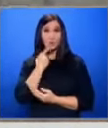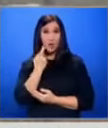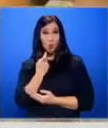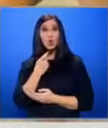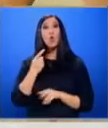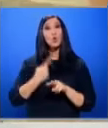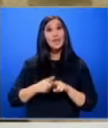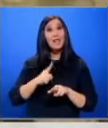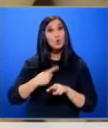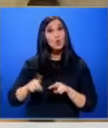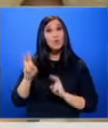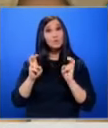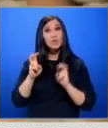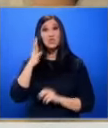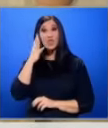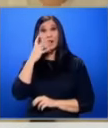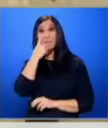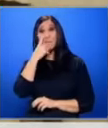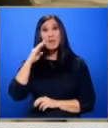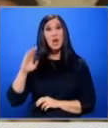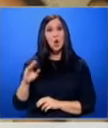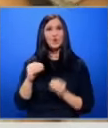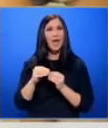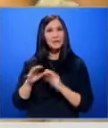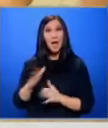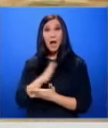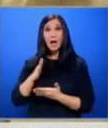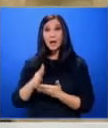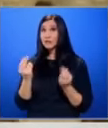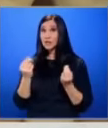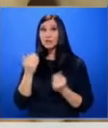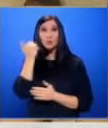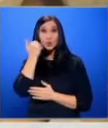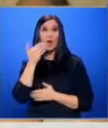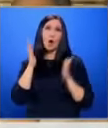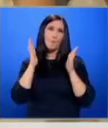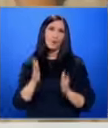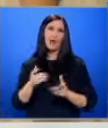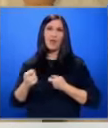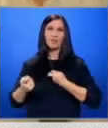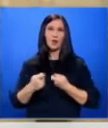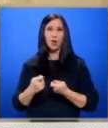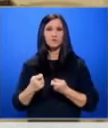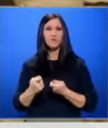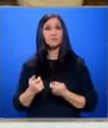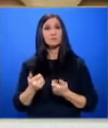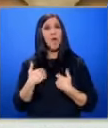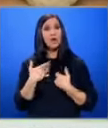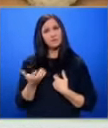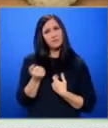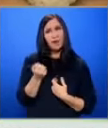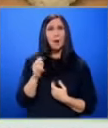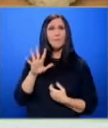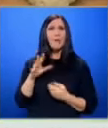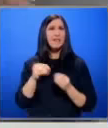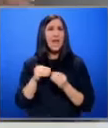Йорданов произвежда 4 милиона яйца, но крайната цена за потребителя определят търговците Сега съм взимала 5 яйца